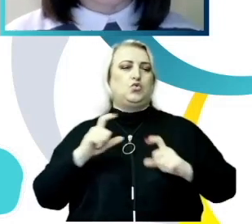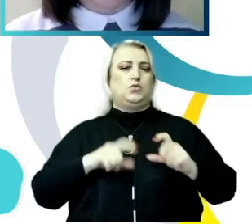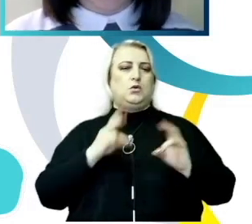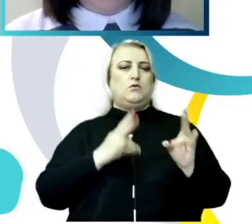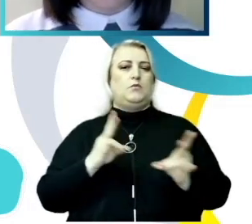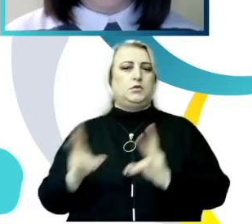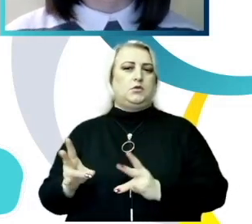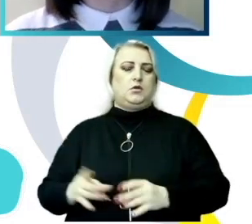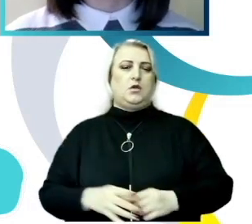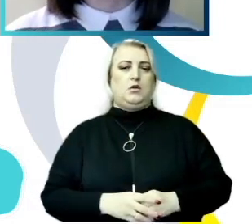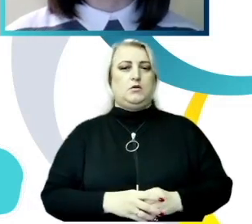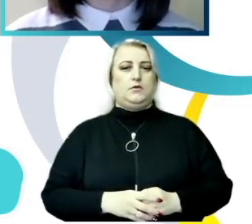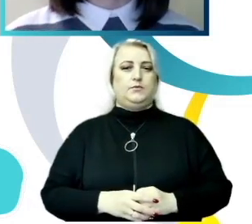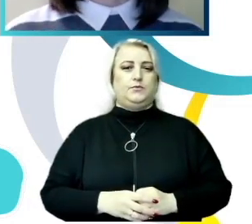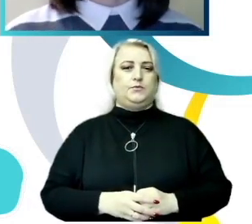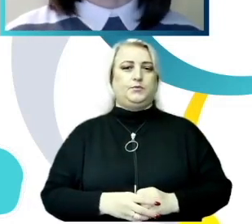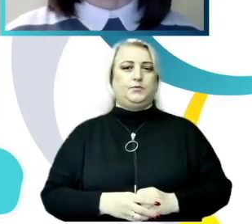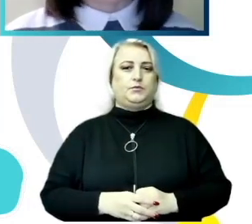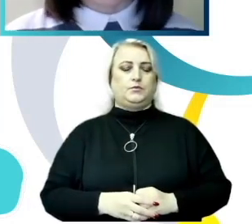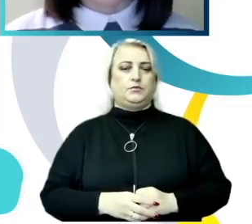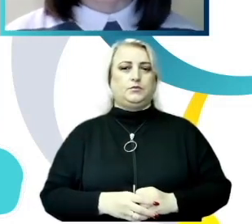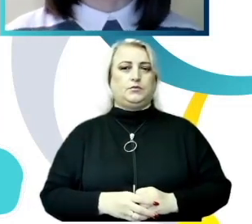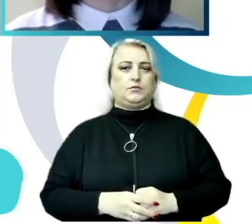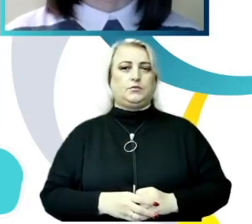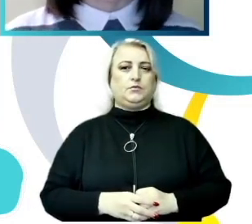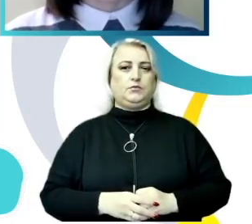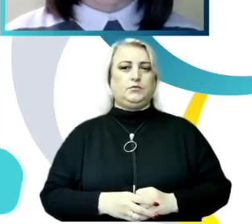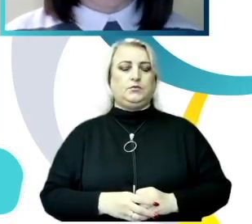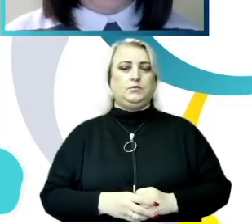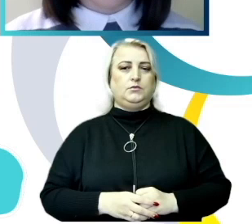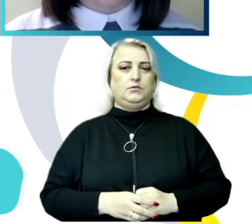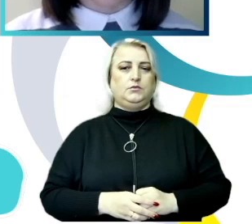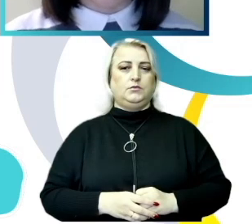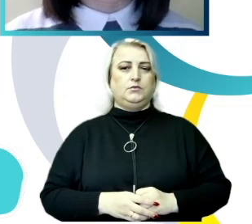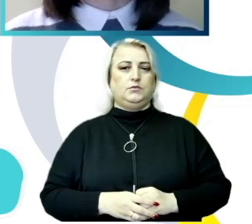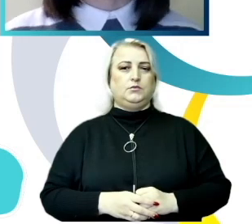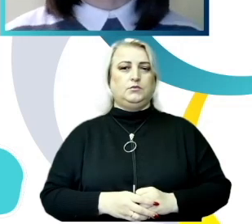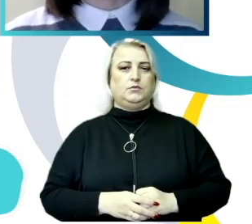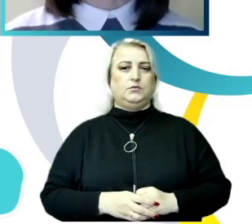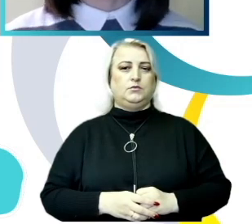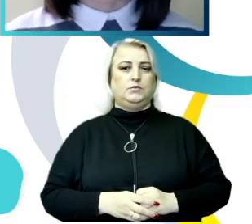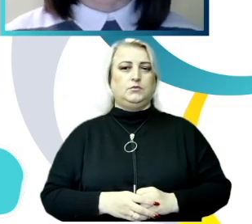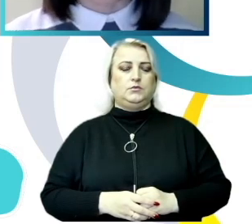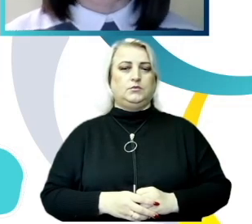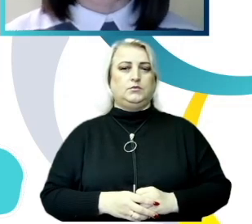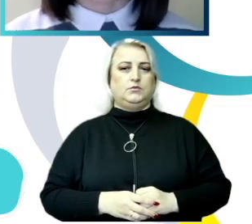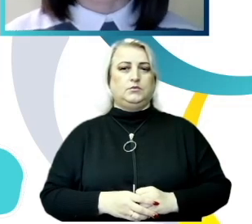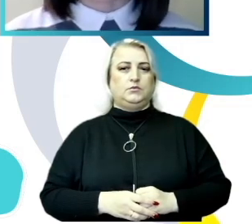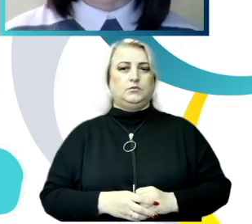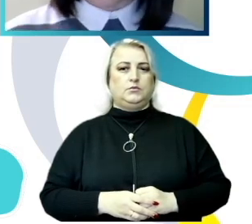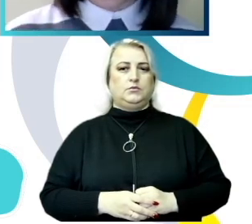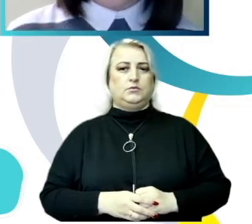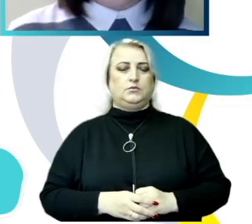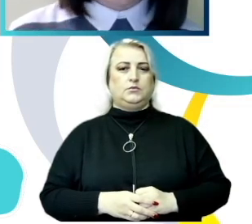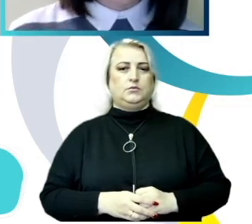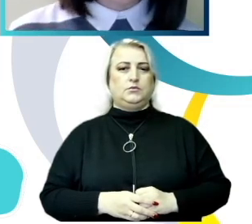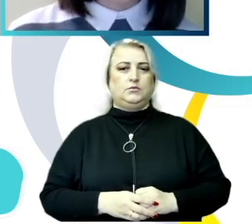foarte mare de studenți care s-au confruntat cu forme grave de hărțire sexuală în raport cu profesorul.